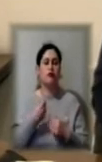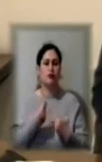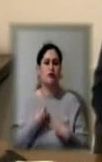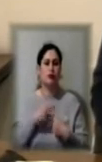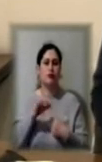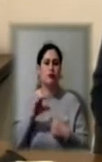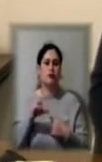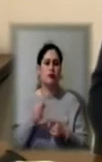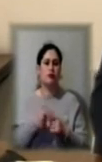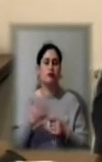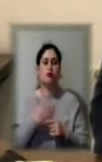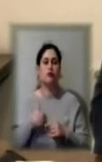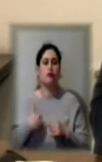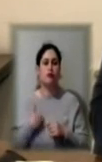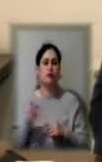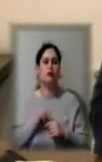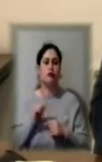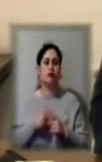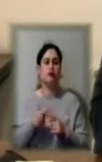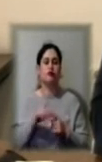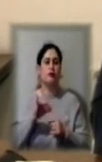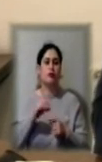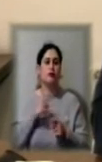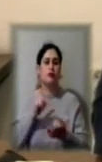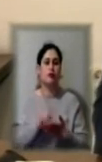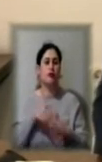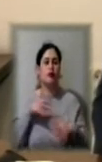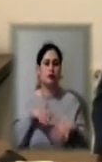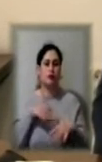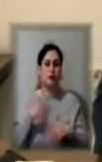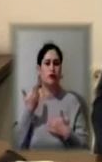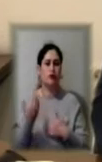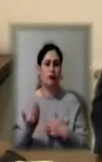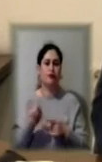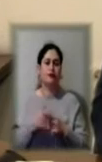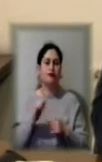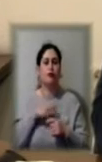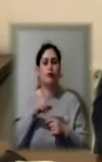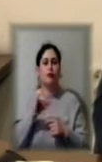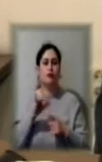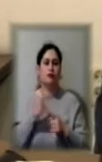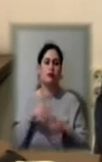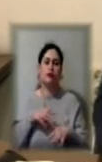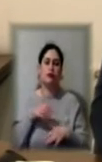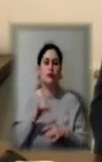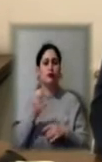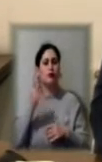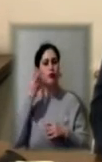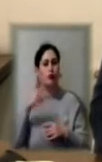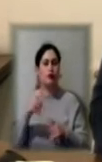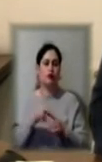хоче він попрацювати. Щоб п'єса обов'язково була грузинська. Або це класика грузинська, або сучасна драматурга. Він запропонував